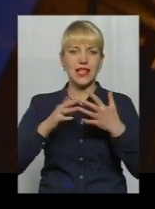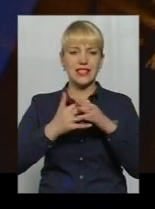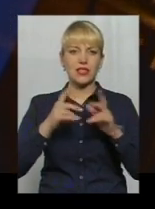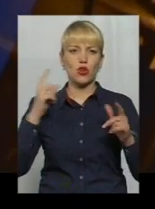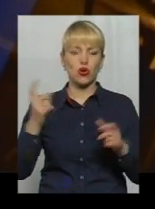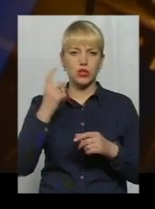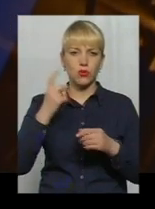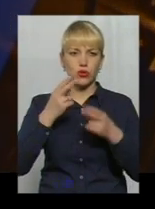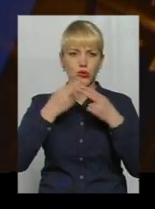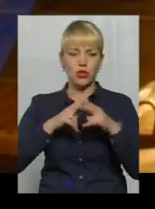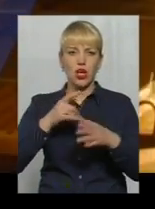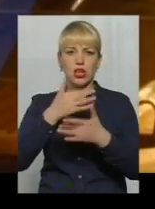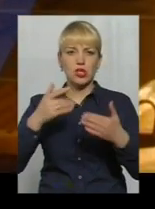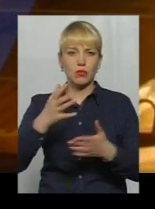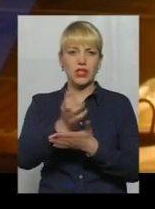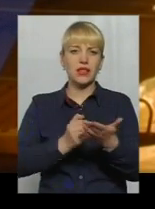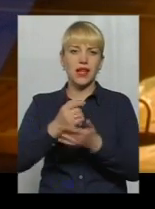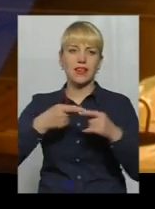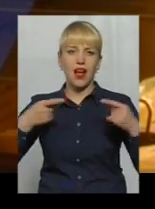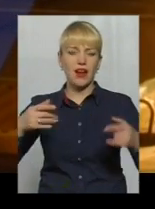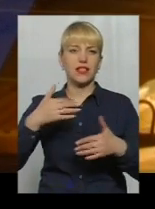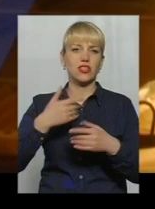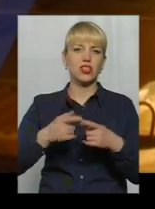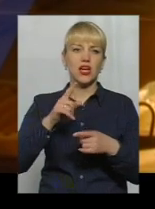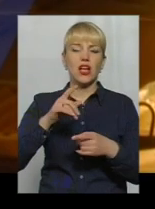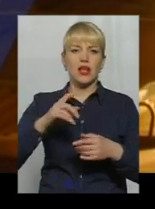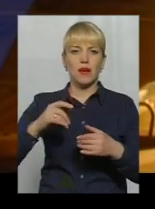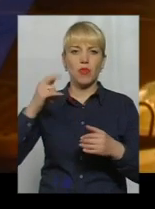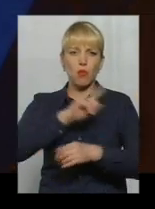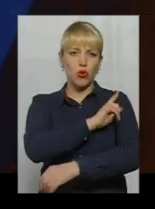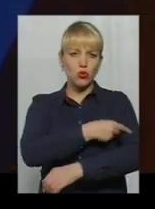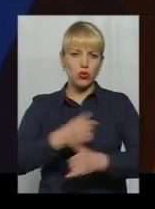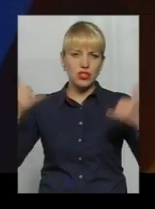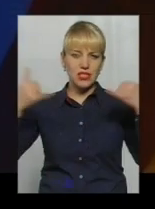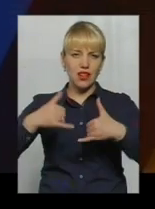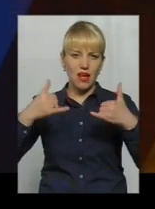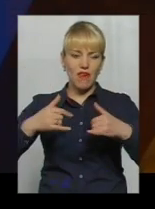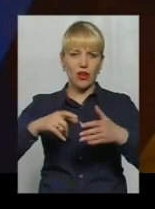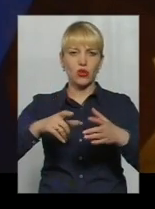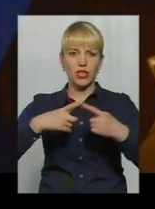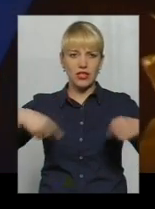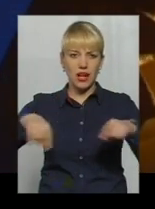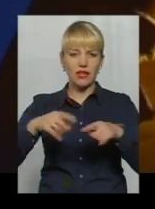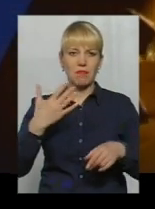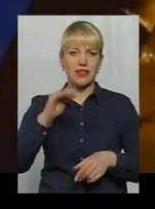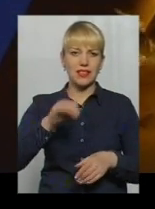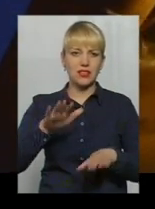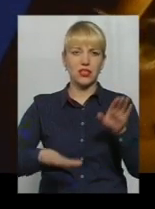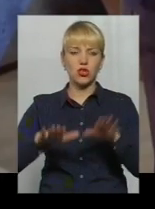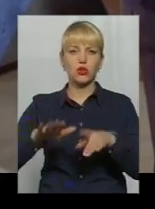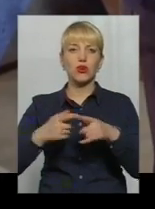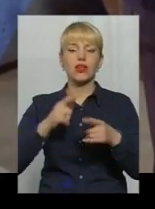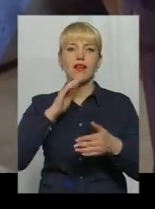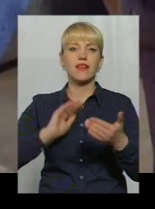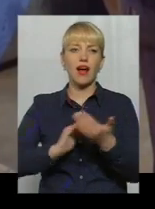Різноманітні корпусні деталі та інше. Річна потужність ливарної ділянки – 5 тисяч тонн. В якості ливарного матеріалу